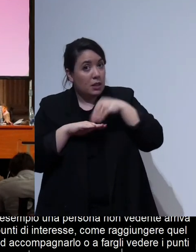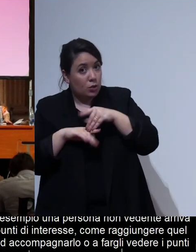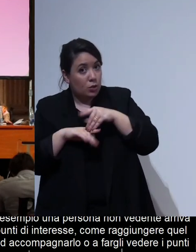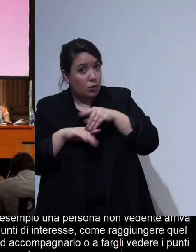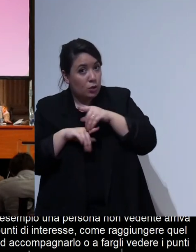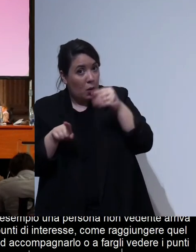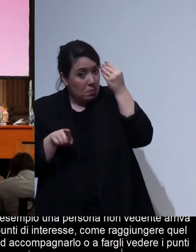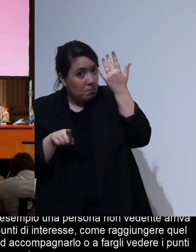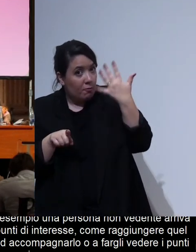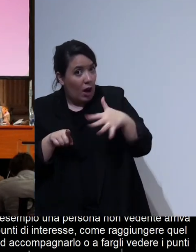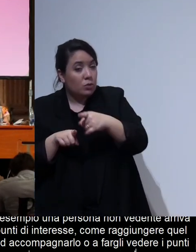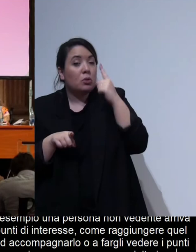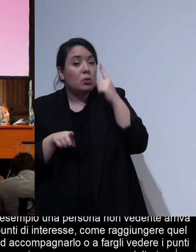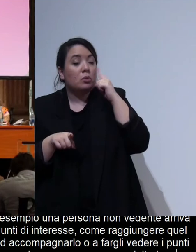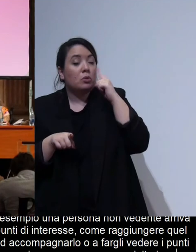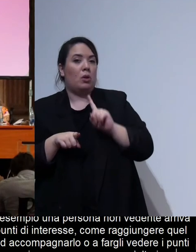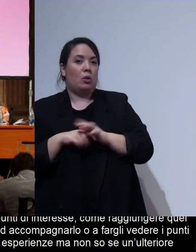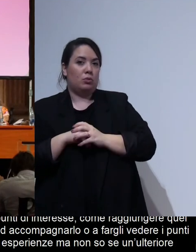pensato che può essere in qualche modo